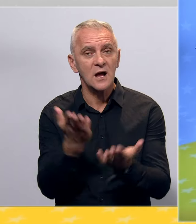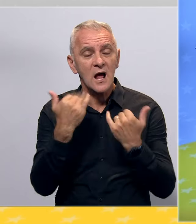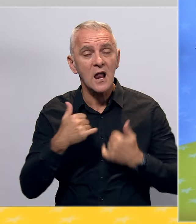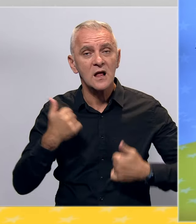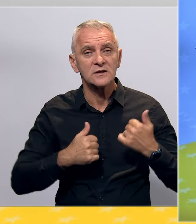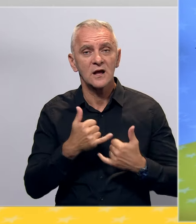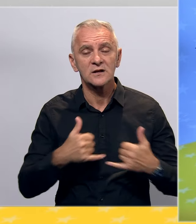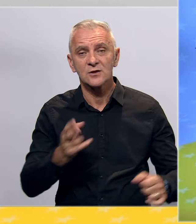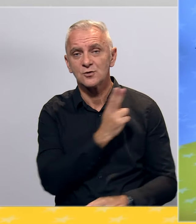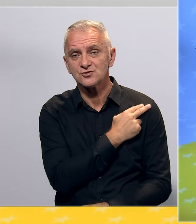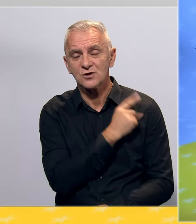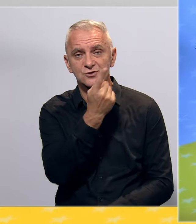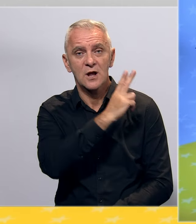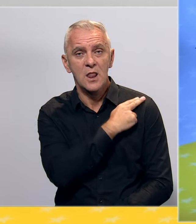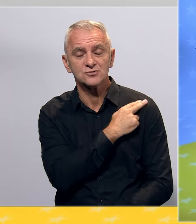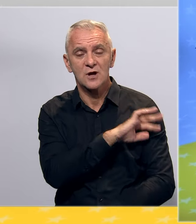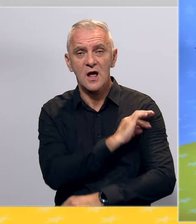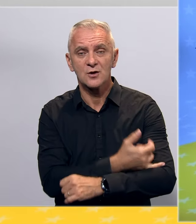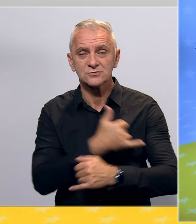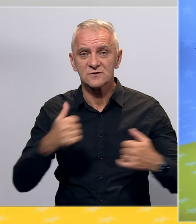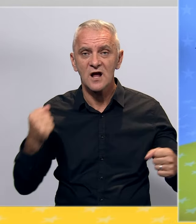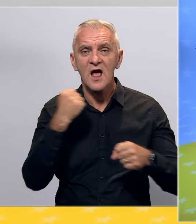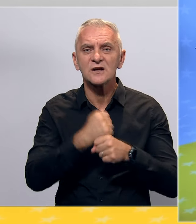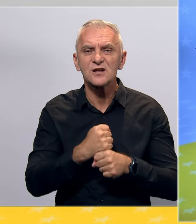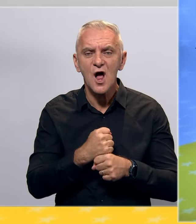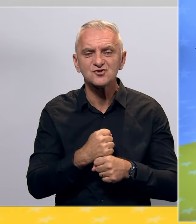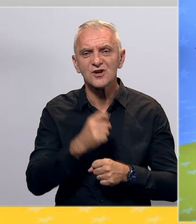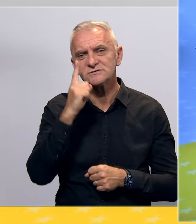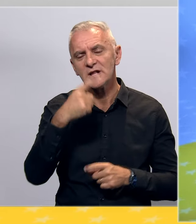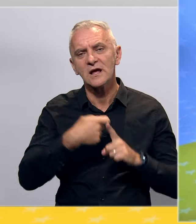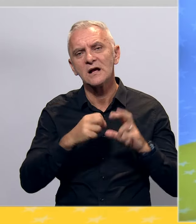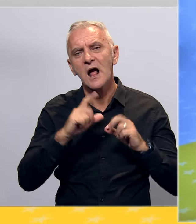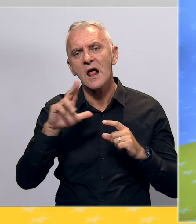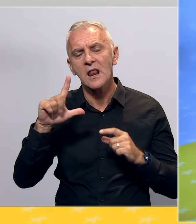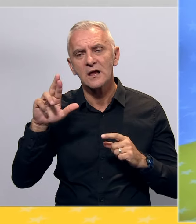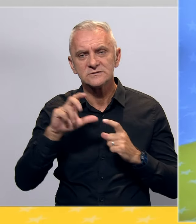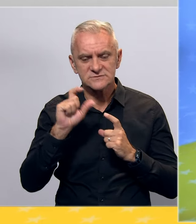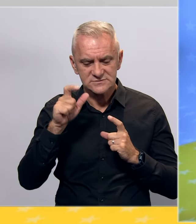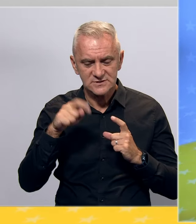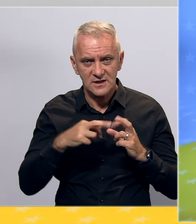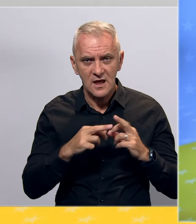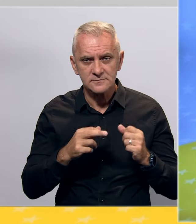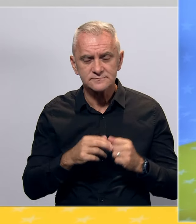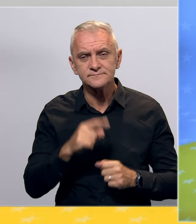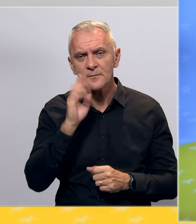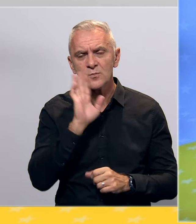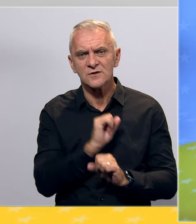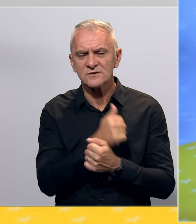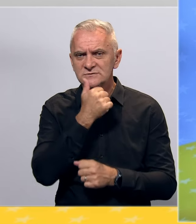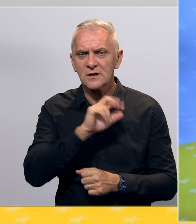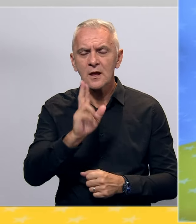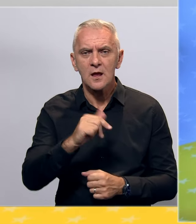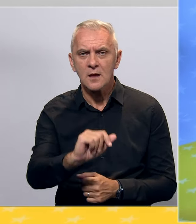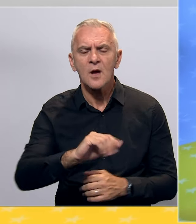za gradonačelnika i načelnika naših herojskih gradova, gradačca i kalesi. BH zeleni imaju snažan senzibilitet prema